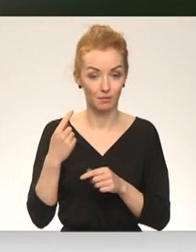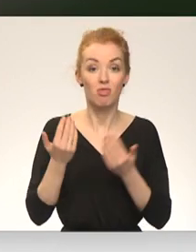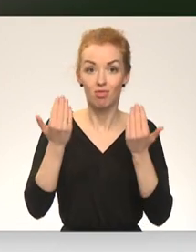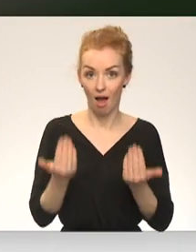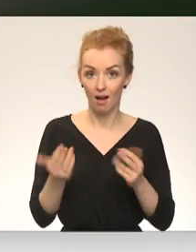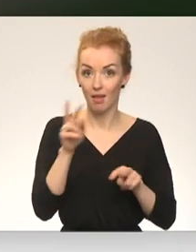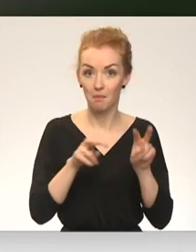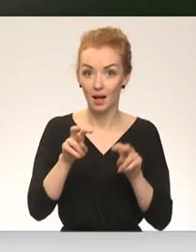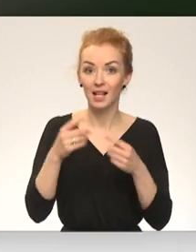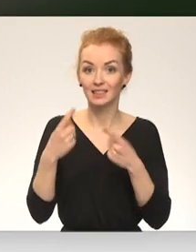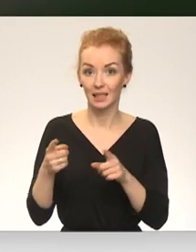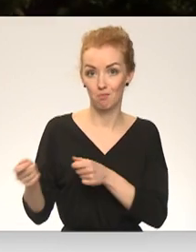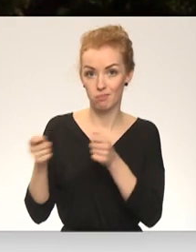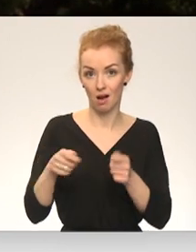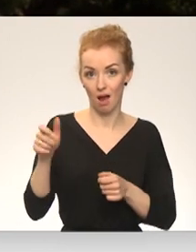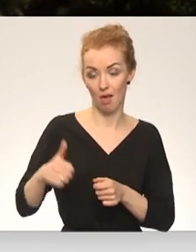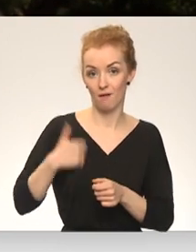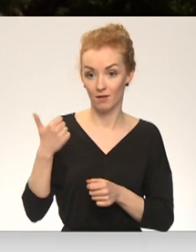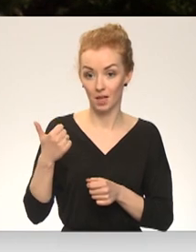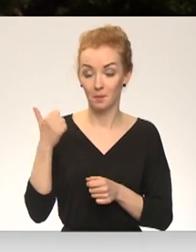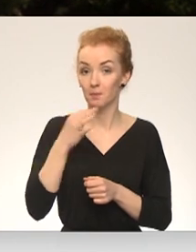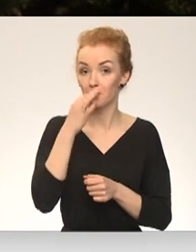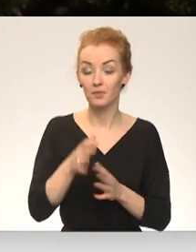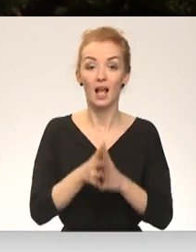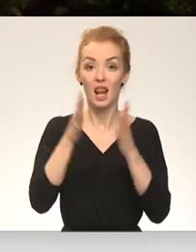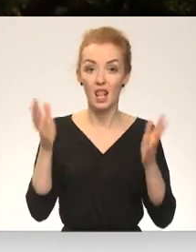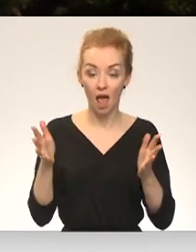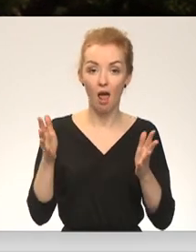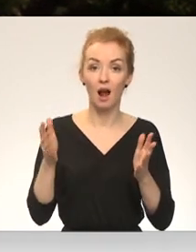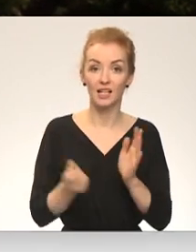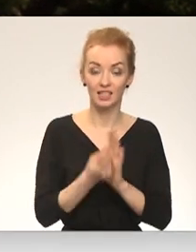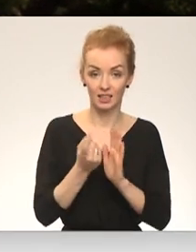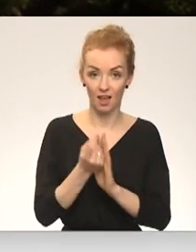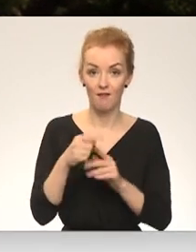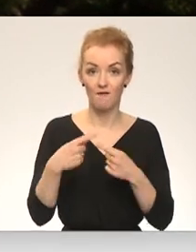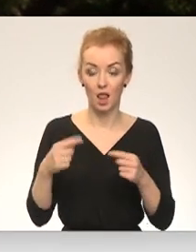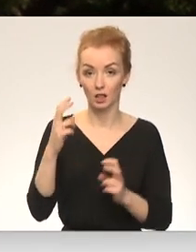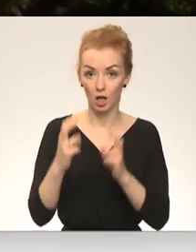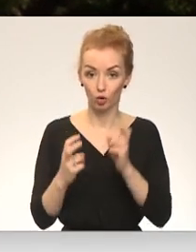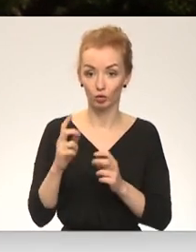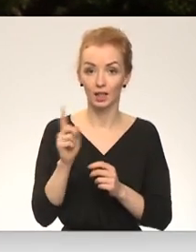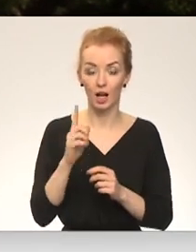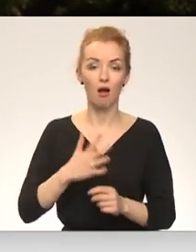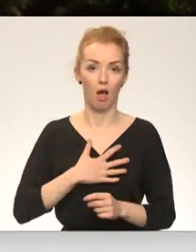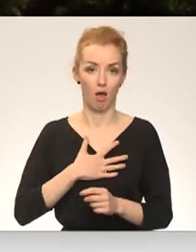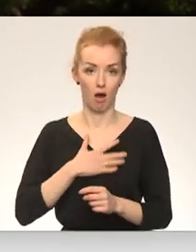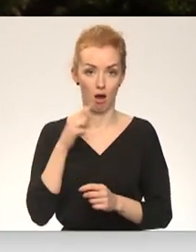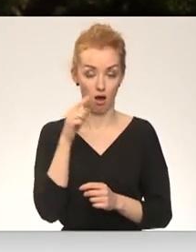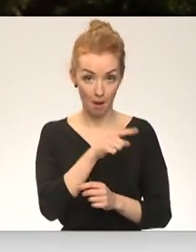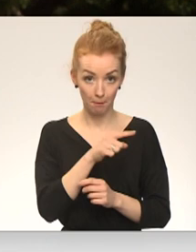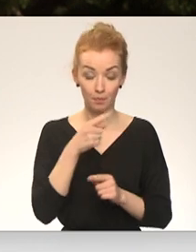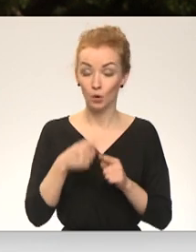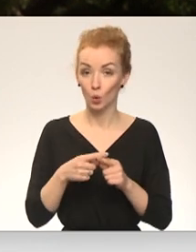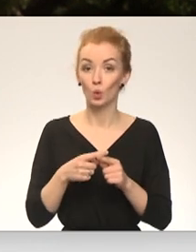jāmeklē jauni piegādātāji. Lielākais kālī izēvielas ražotājs ir Kanāda. Tātad